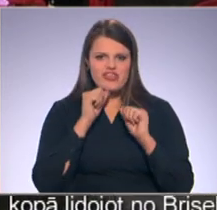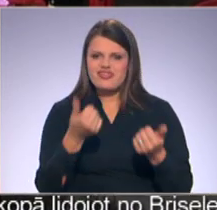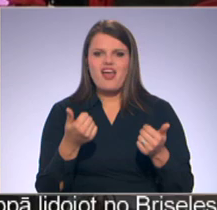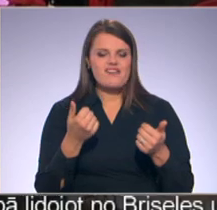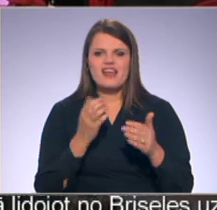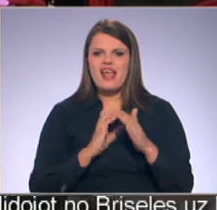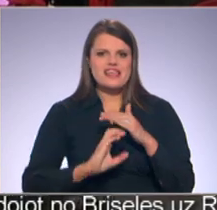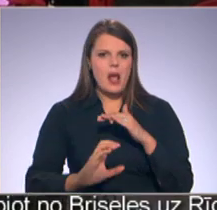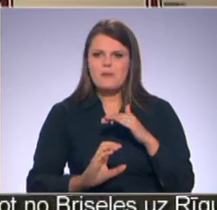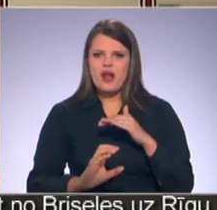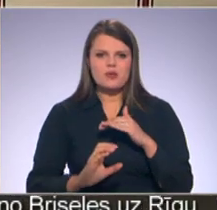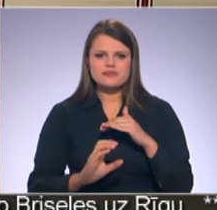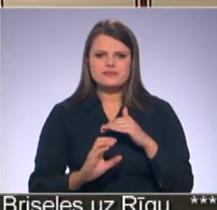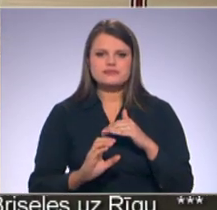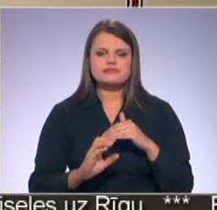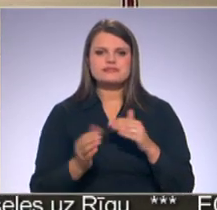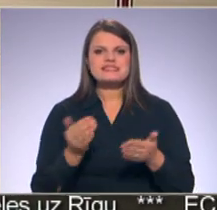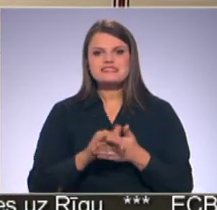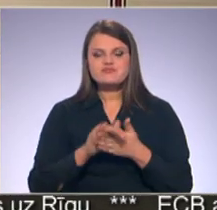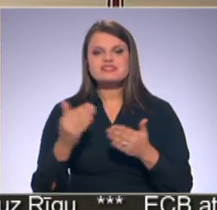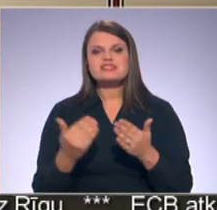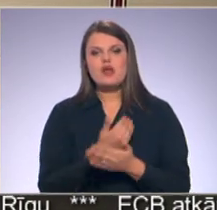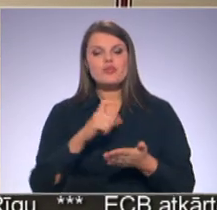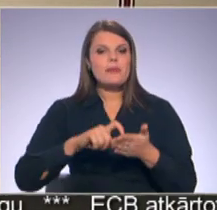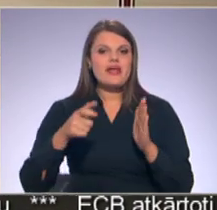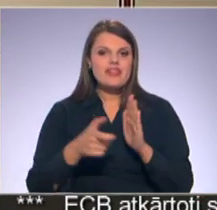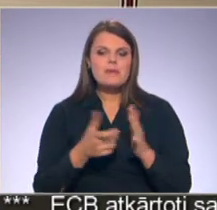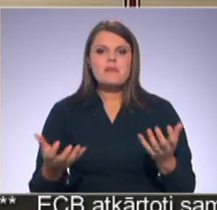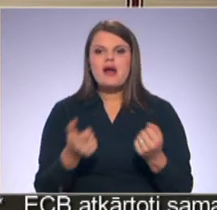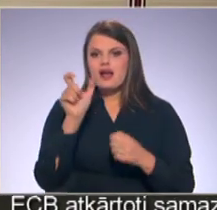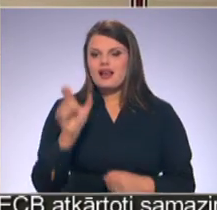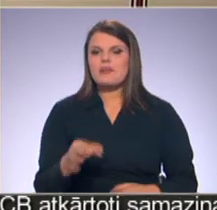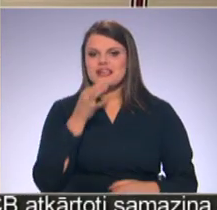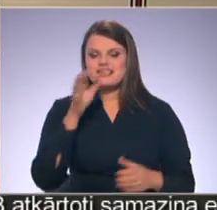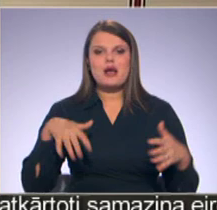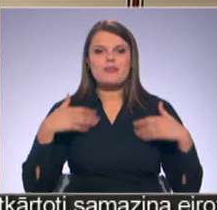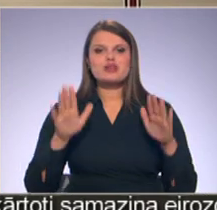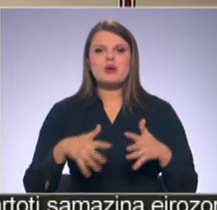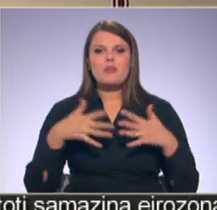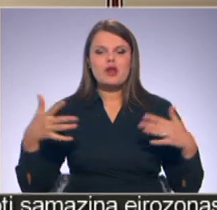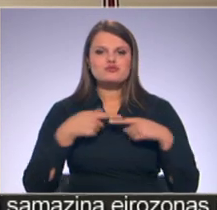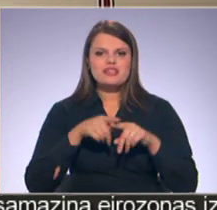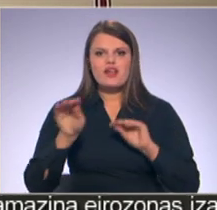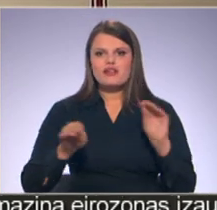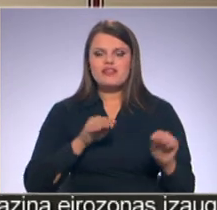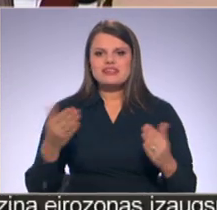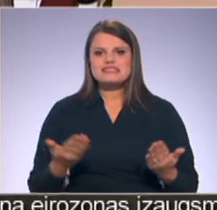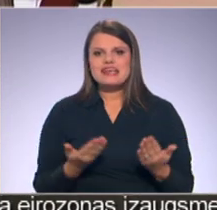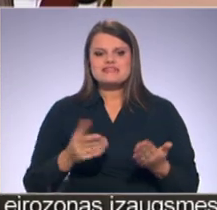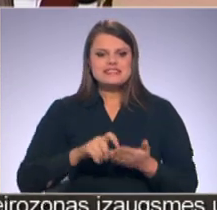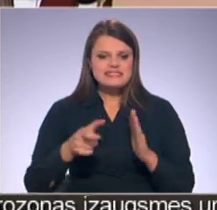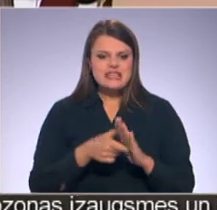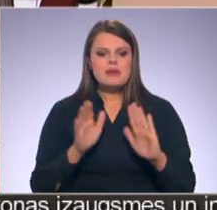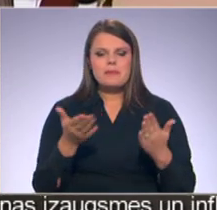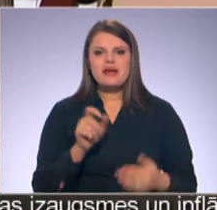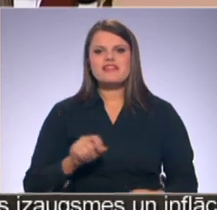neietilpa. Iepazīstoties ar jaunajām telpām, glābēji atzīst prieks ne tikai par plašo tehnikas novietnu un sadzīves telpām, bet